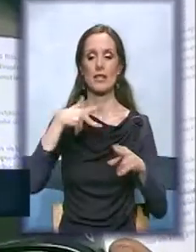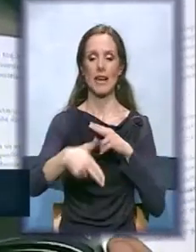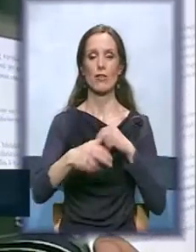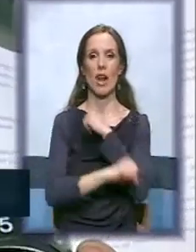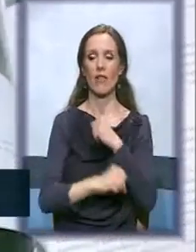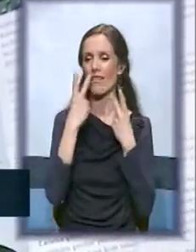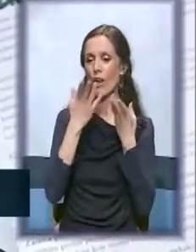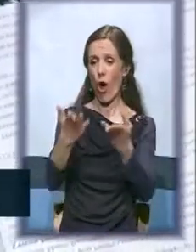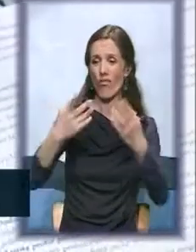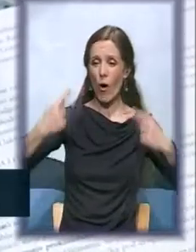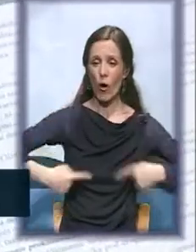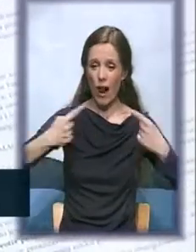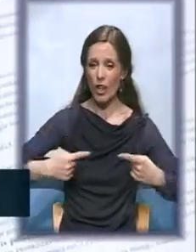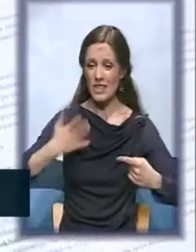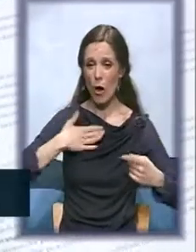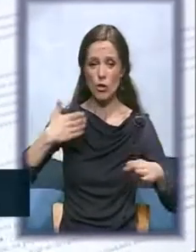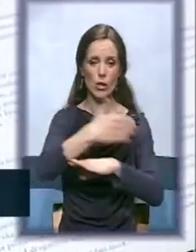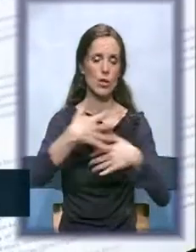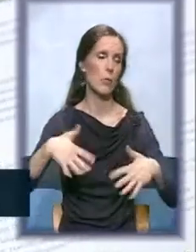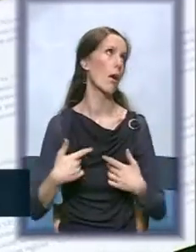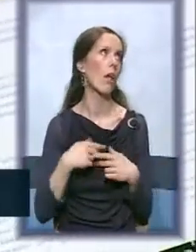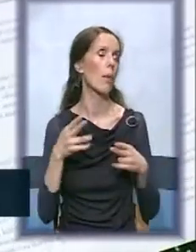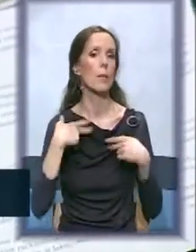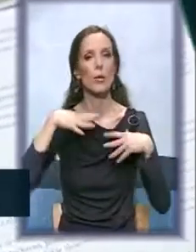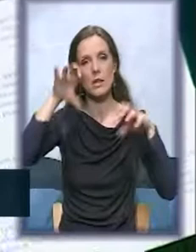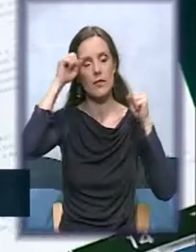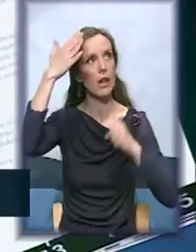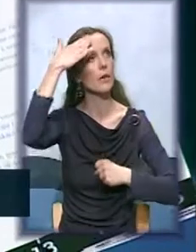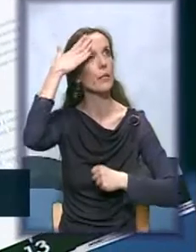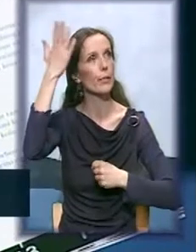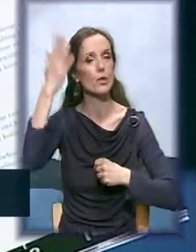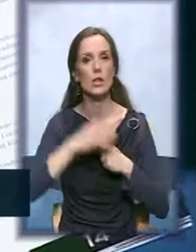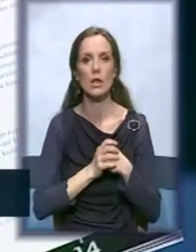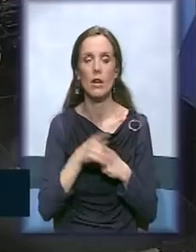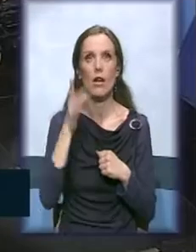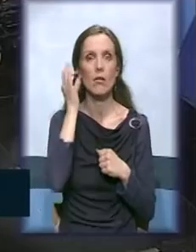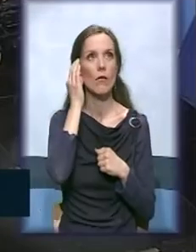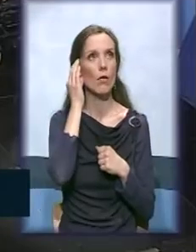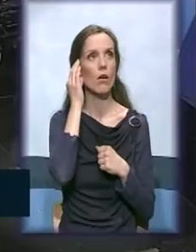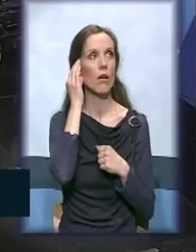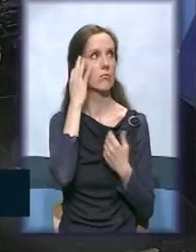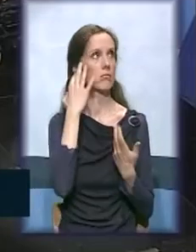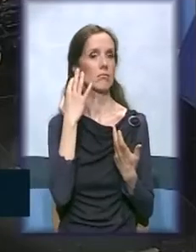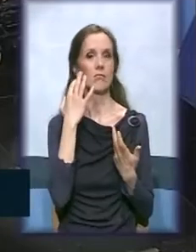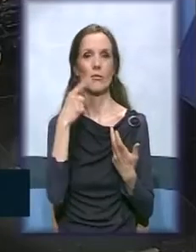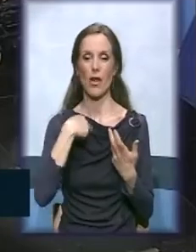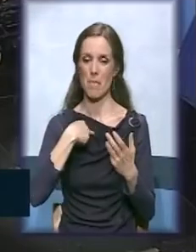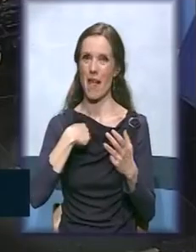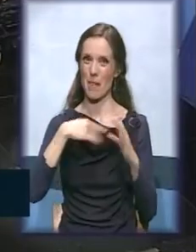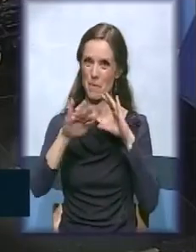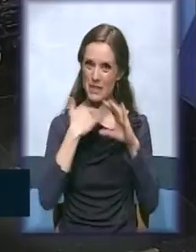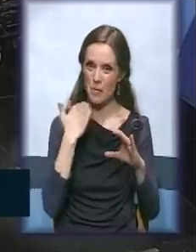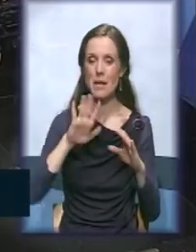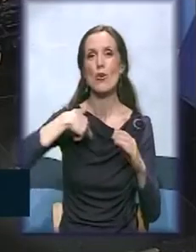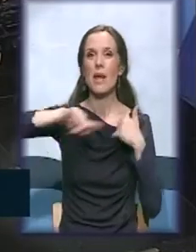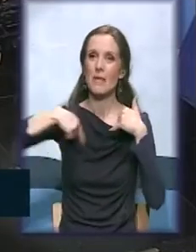vidi sad ovo u kolicima, ovde mi se gura. Stvarno ne mogu da shvatim. I devojka je tako pisala, onda sam evo krenula telefon pa pričala